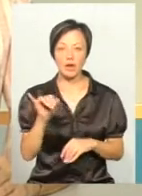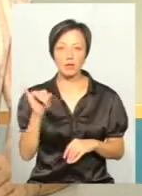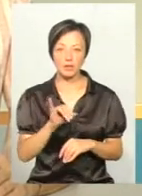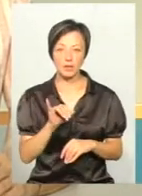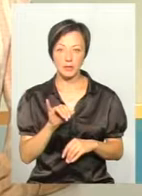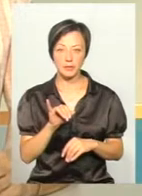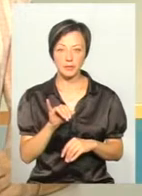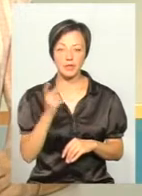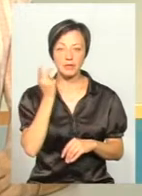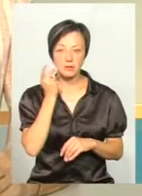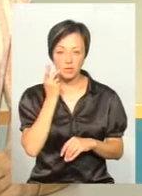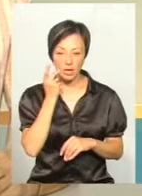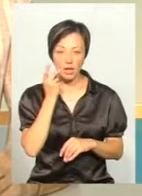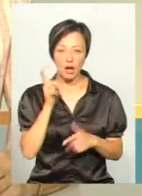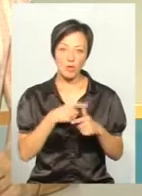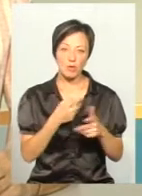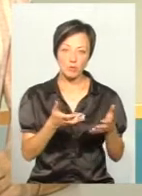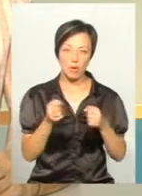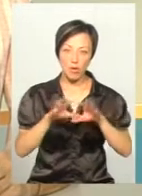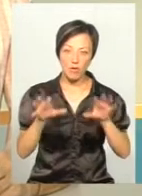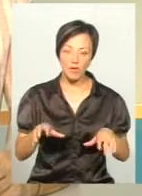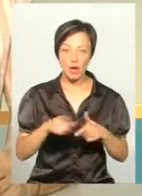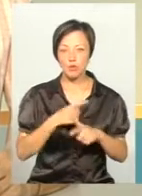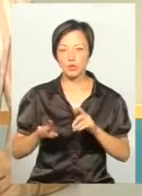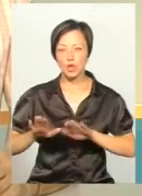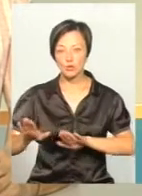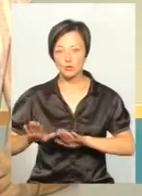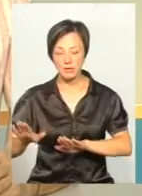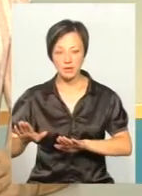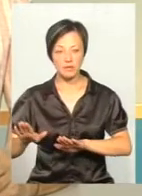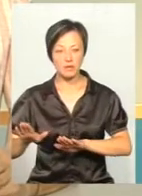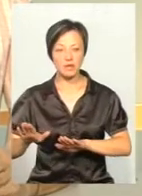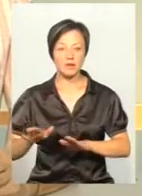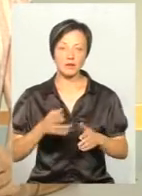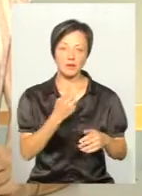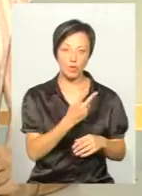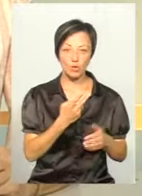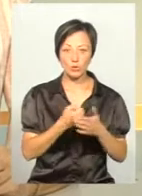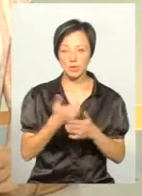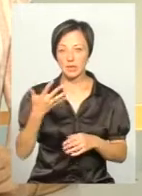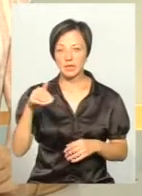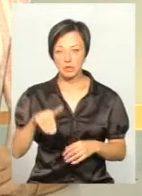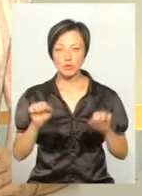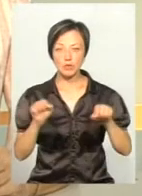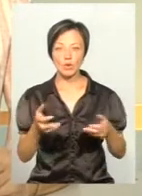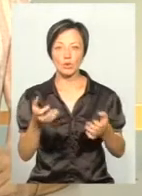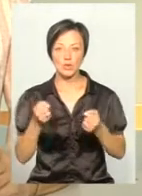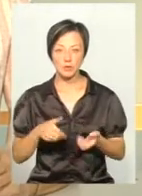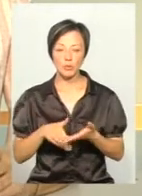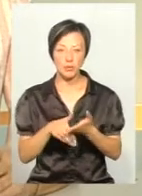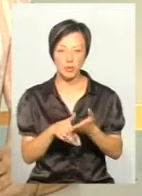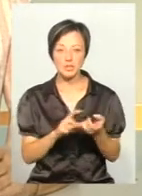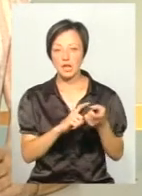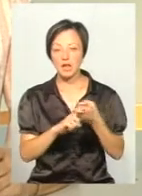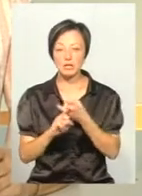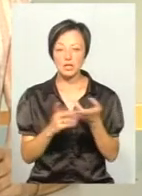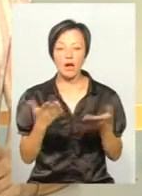зазвичай або на прийом до голови або до заступників від 2 до 5 тисяч можна теж отримати таку допомогу. Ну, в